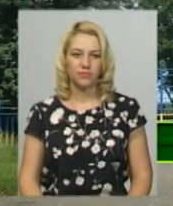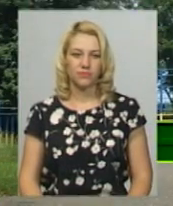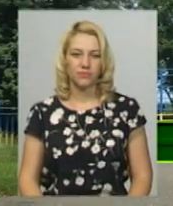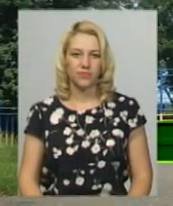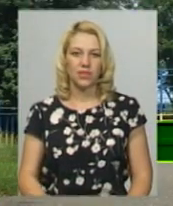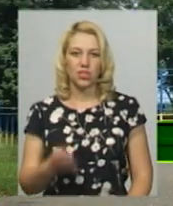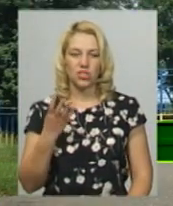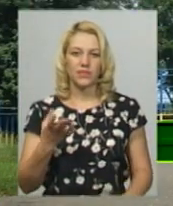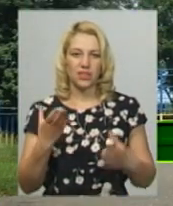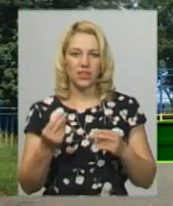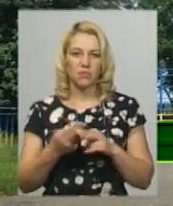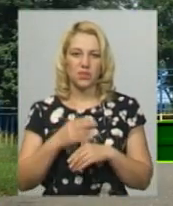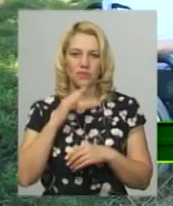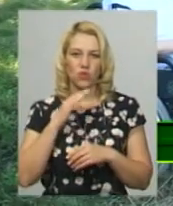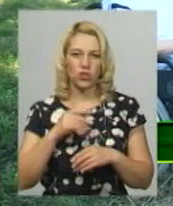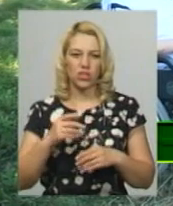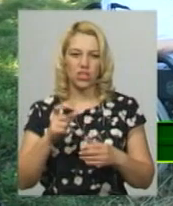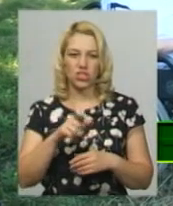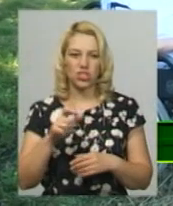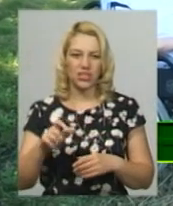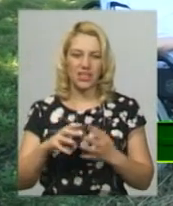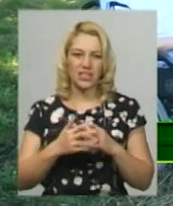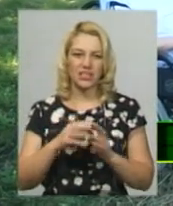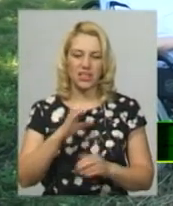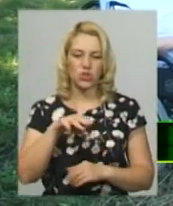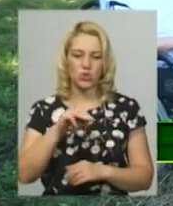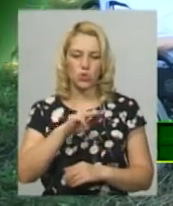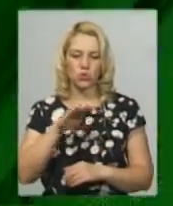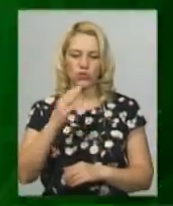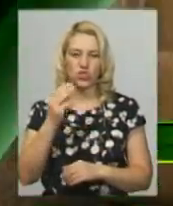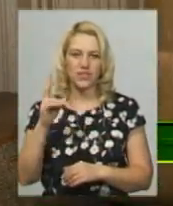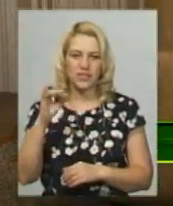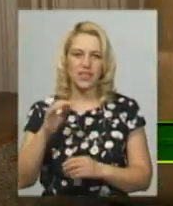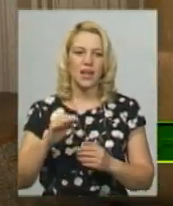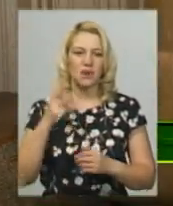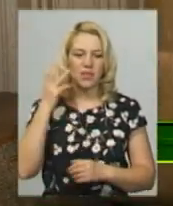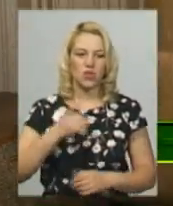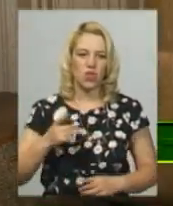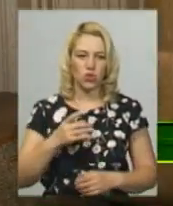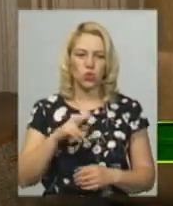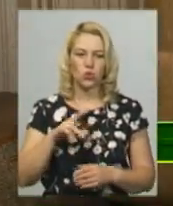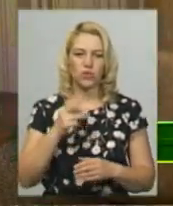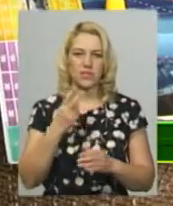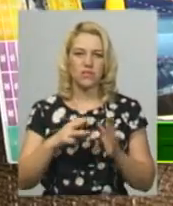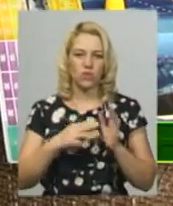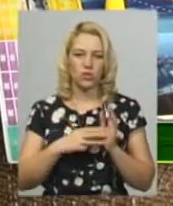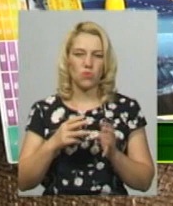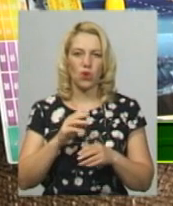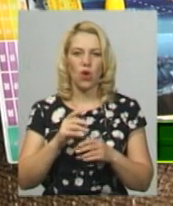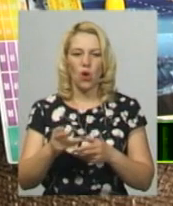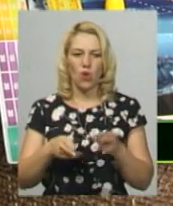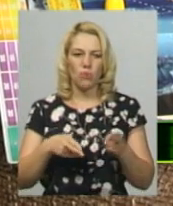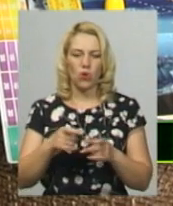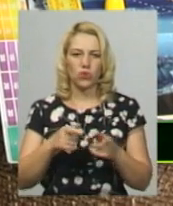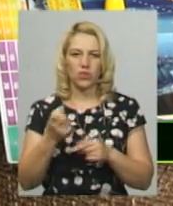Четвертий день без води. Жителі села Стувчинці Хмельницького району. До 28-ї операції готується 13